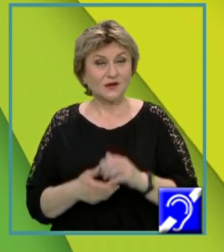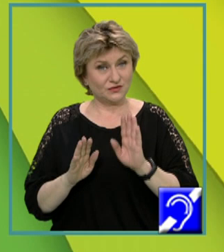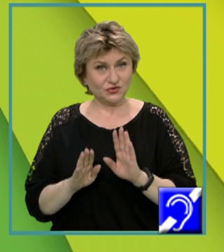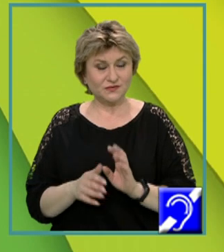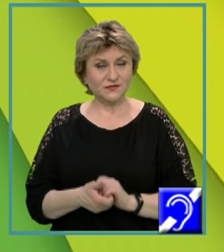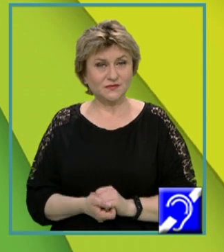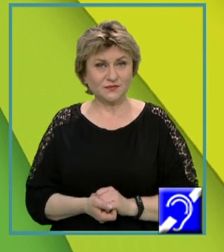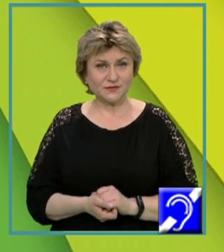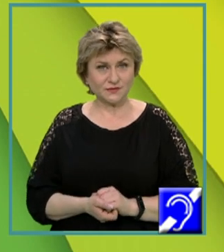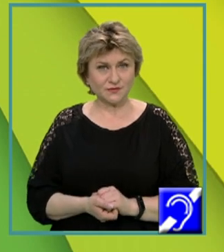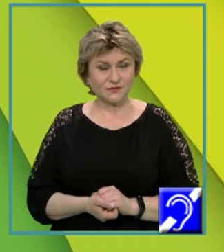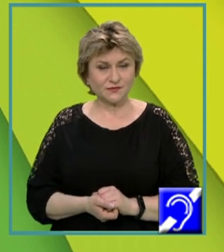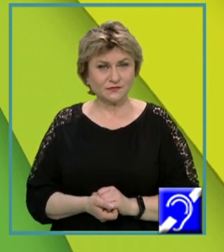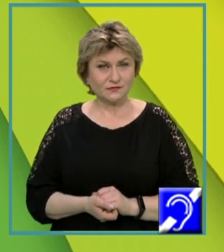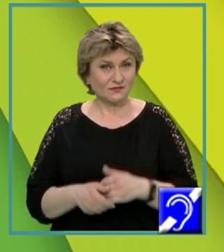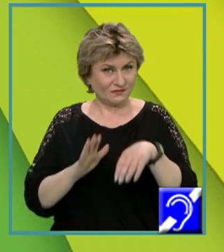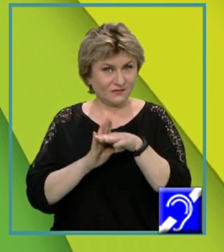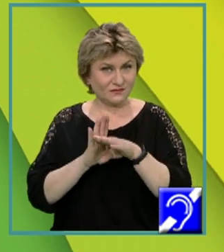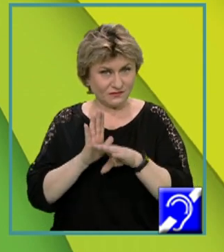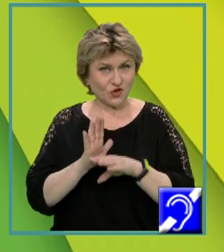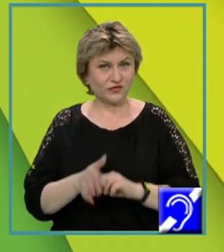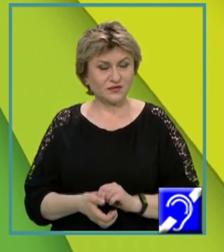Astfel, condiția